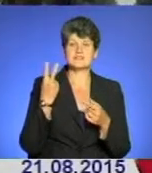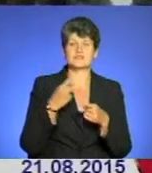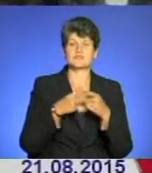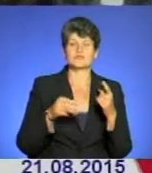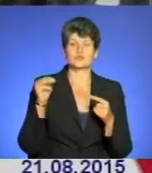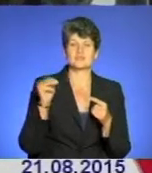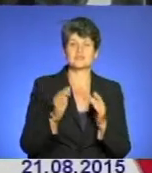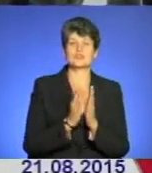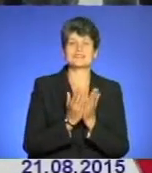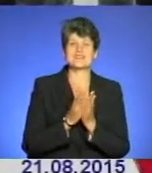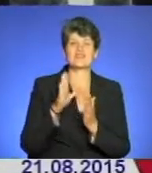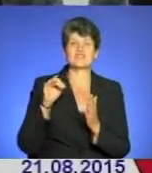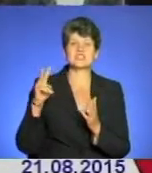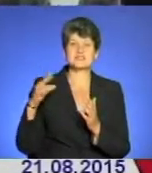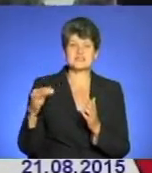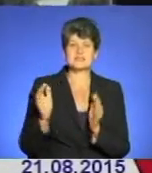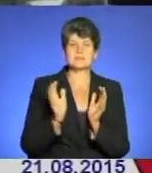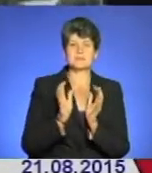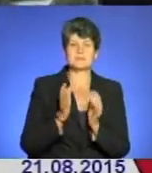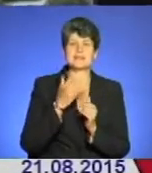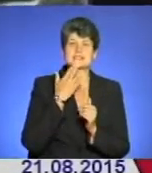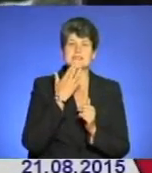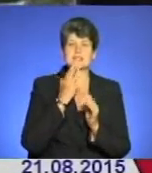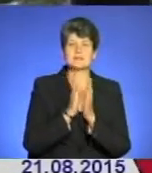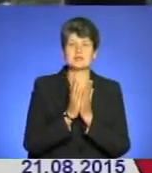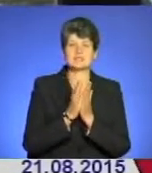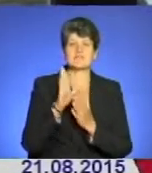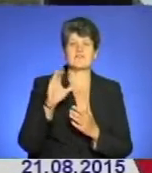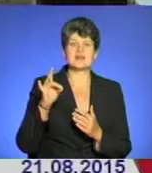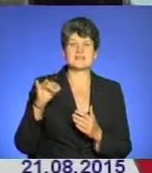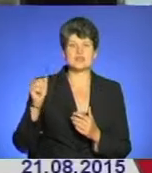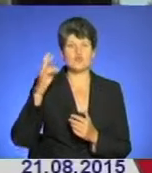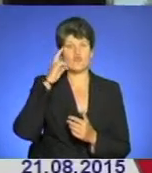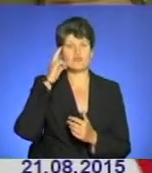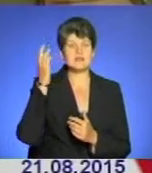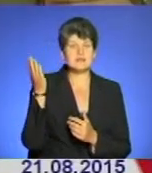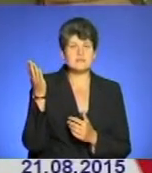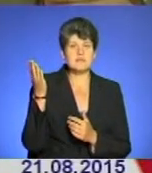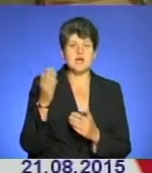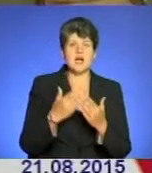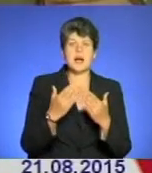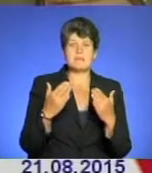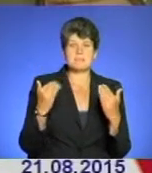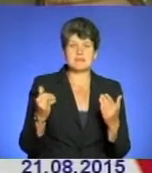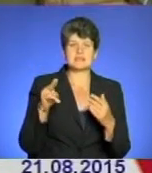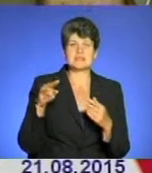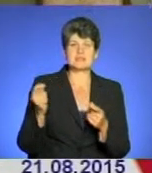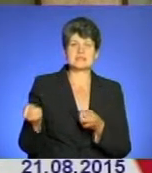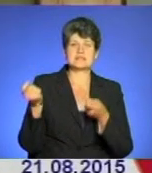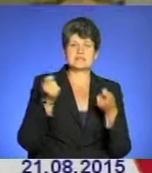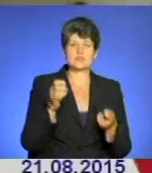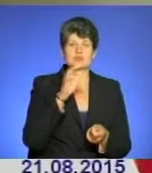тисячі книг Вишнівецьких зберігаються у Національній бібліотеці Вернацького у Києві. А меблі для палацу дав у